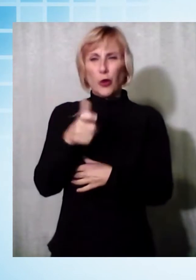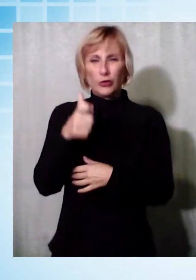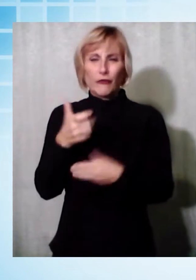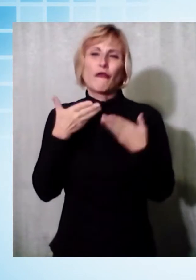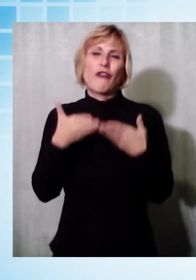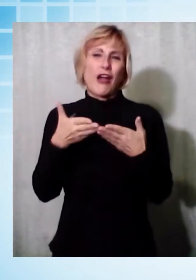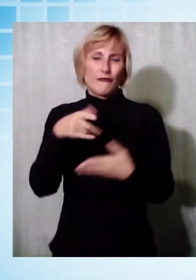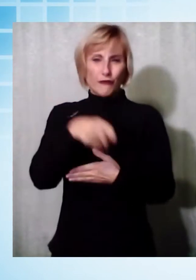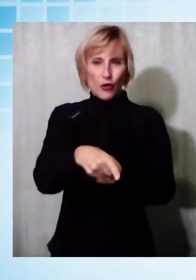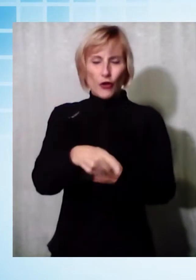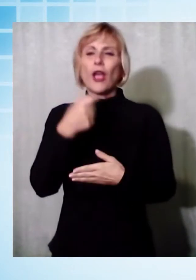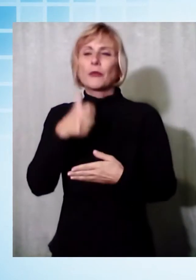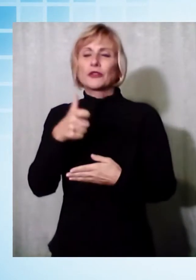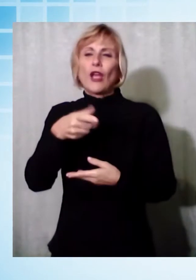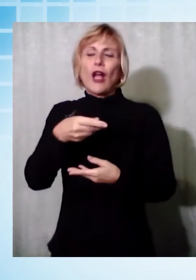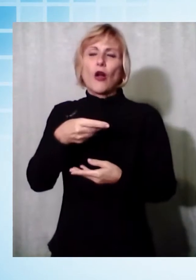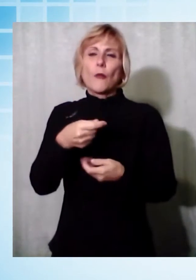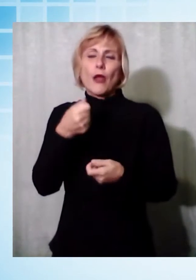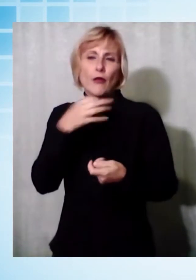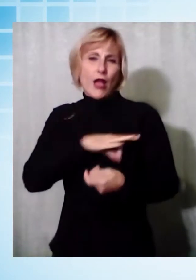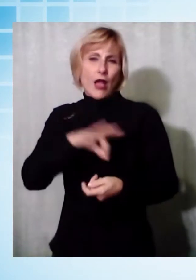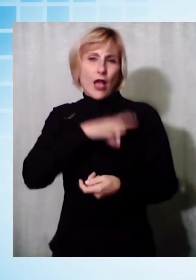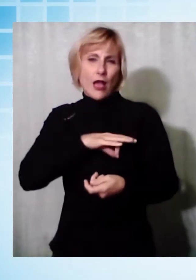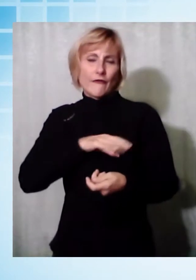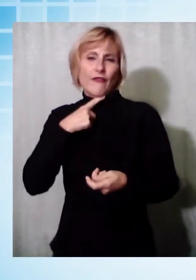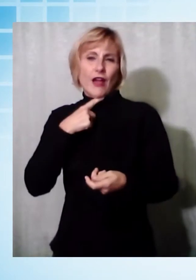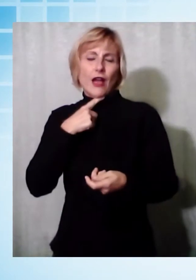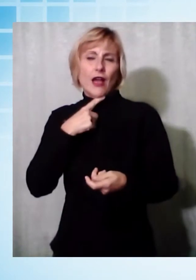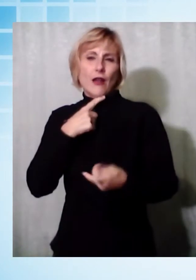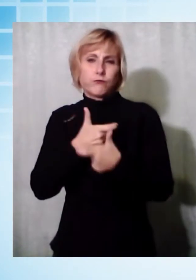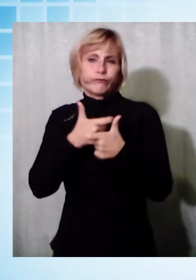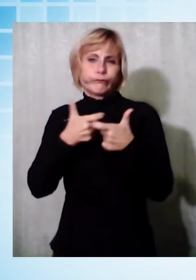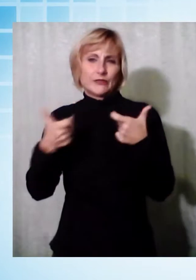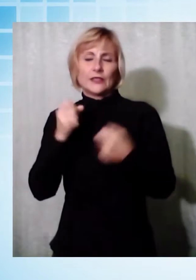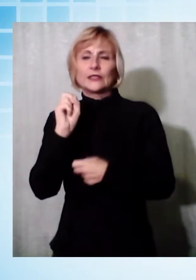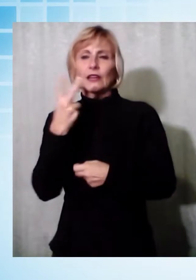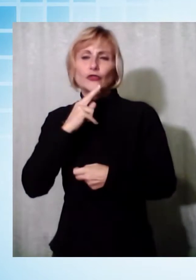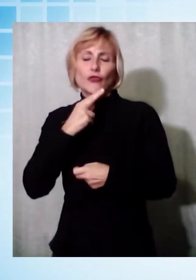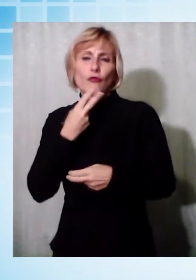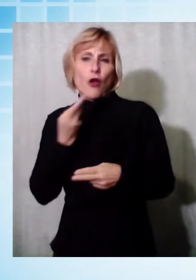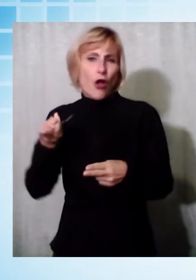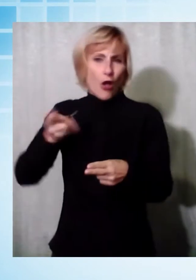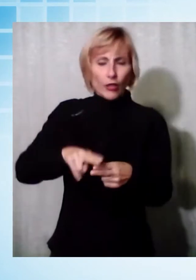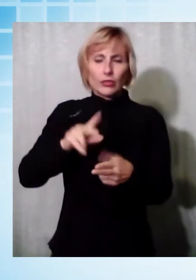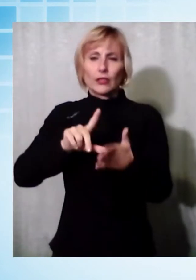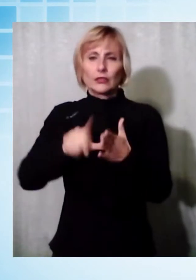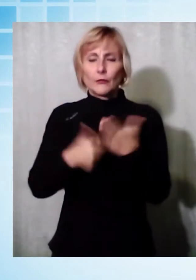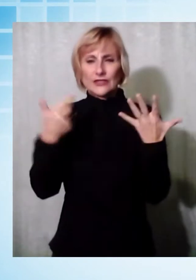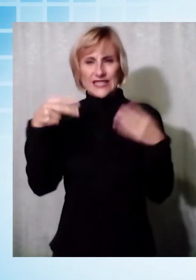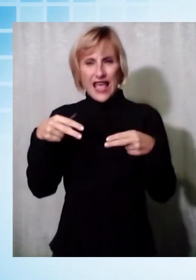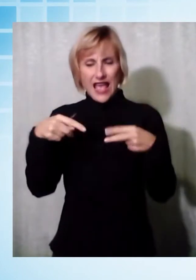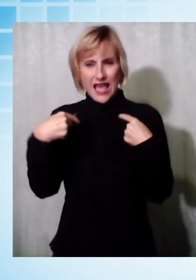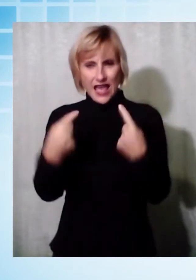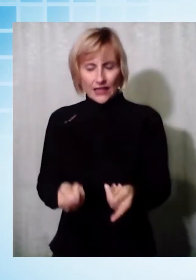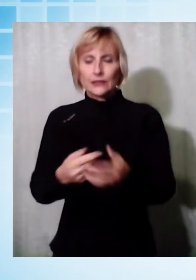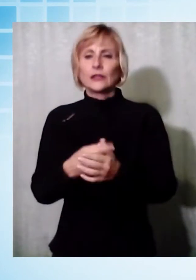accrescere il volume di affari fino a 13 volte in 6 anni. Un sistema collaudato di corruzione, quello scovato dai carabinieri di Massa Carrara